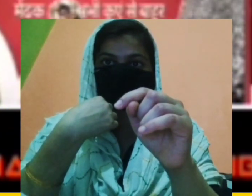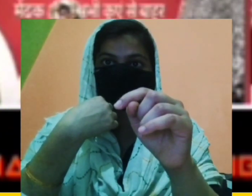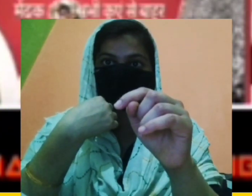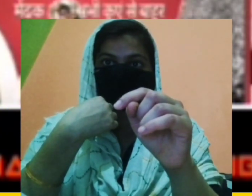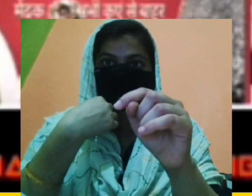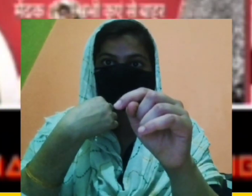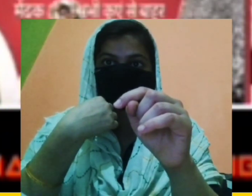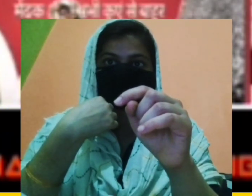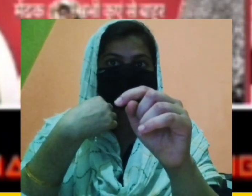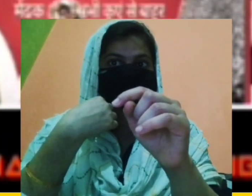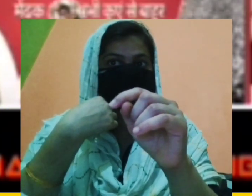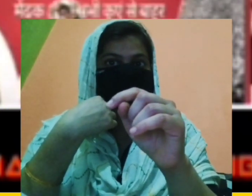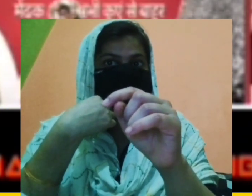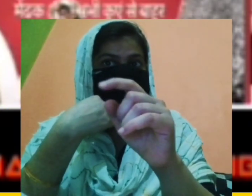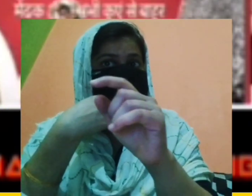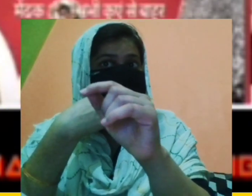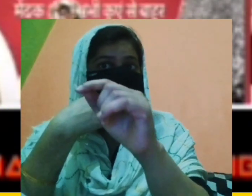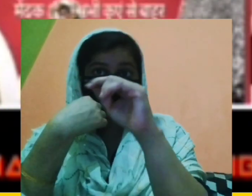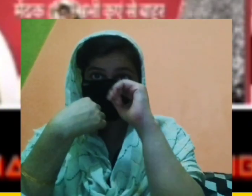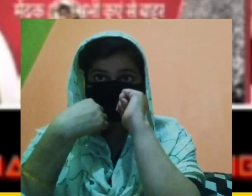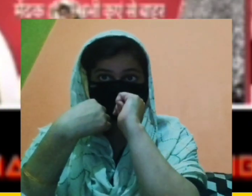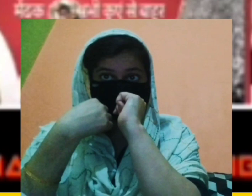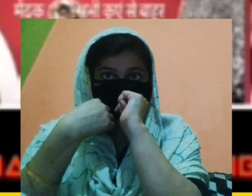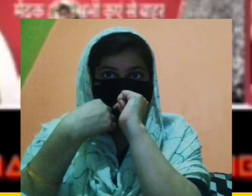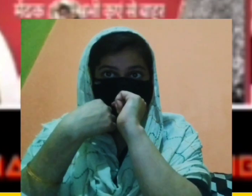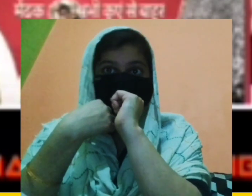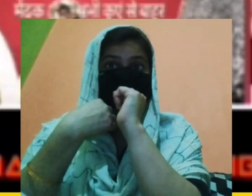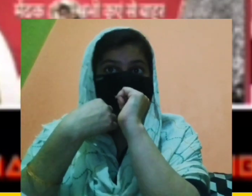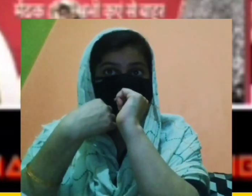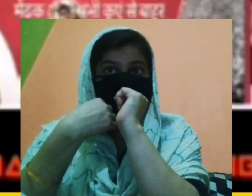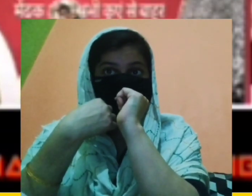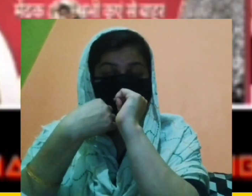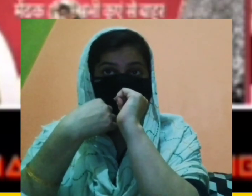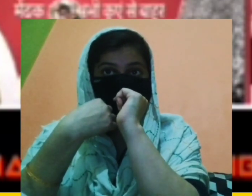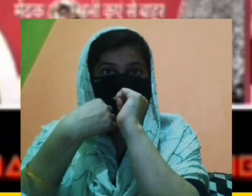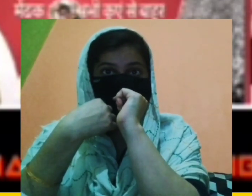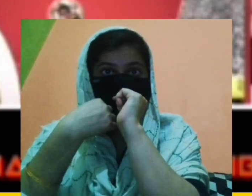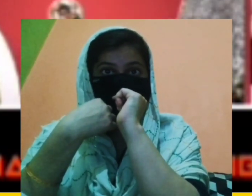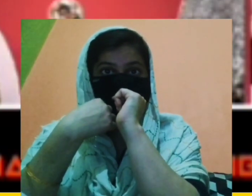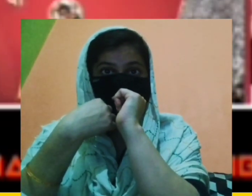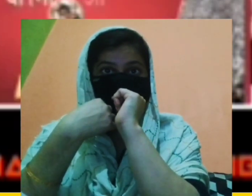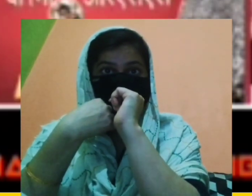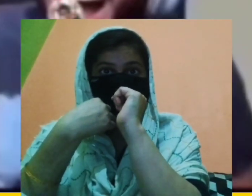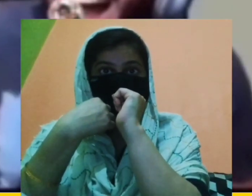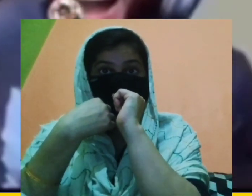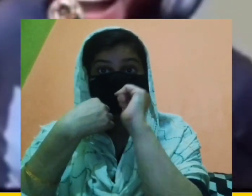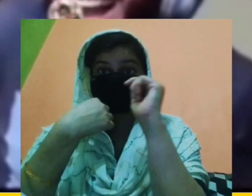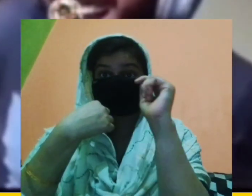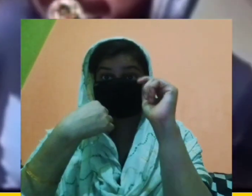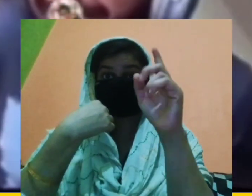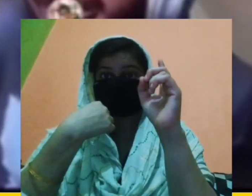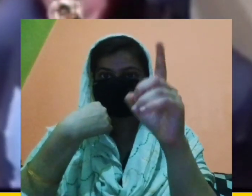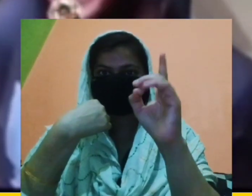आटी किसकी शोचरागे की अच्छ जो लोग जबादनाश्टी अथा यह जो लोग जबान से कहते हैं, आपने कफी उनसे से पूछा ही नी?